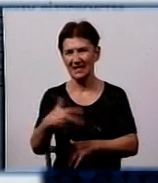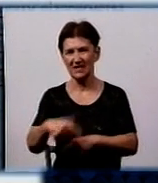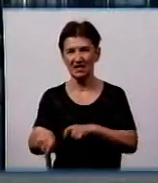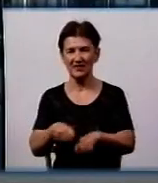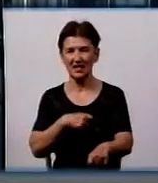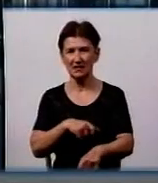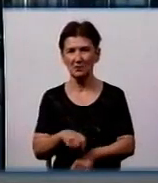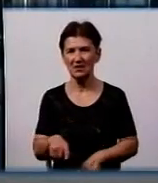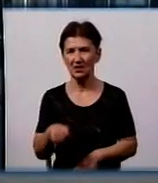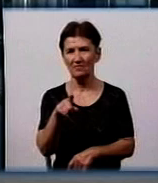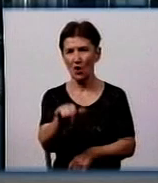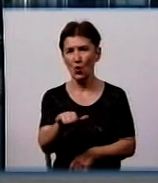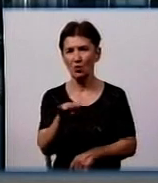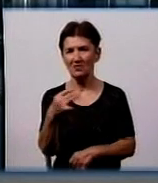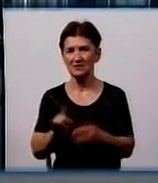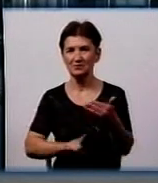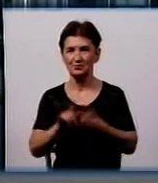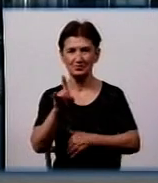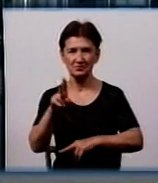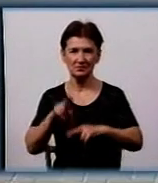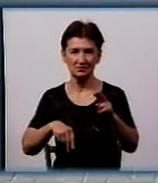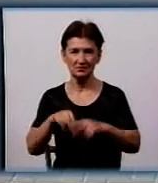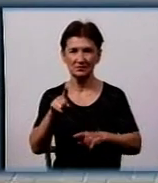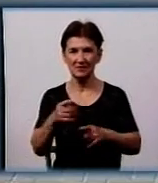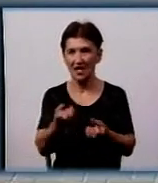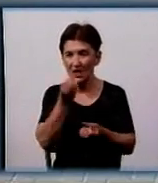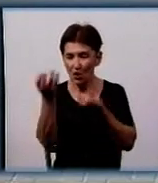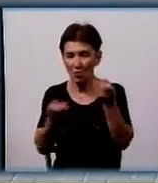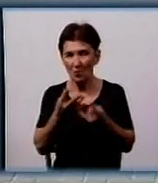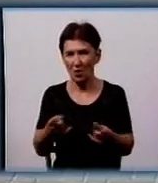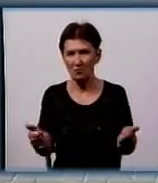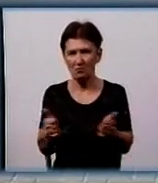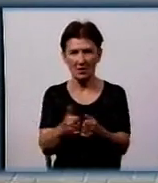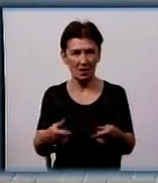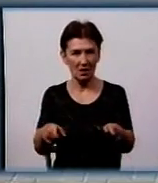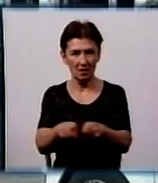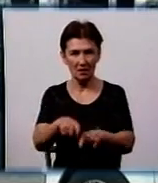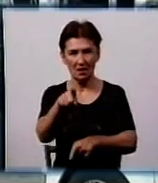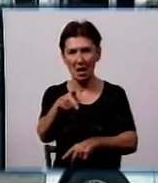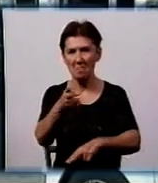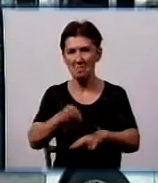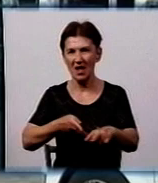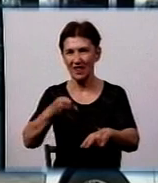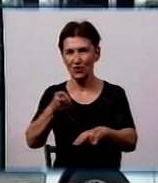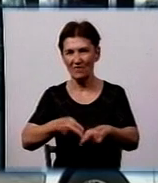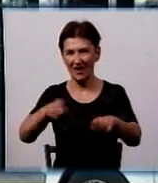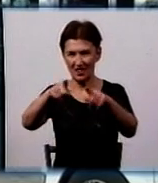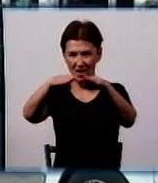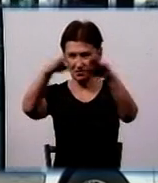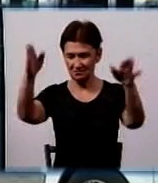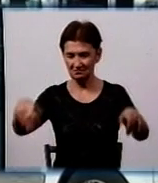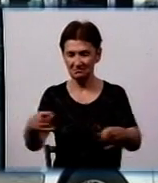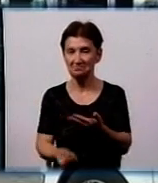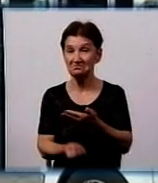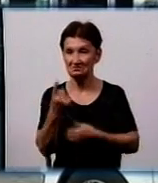Нагадаю, у Кропивницькому почали будувати магазин на клумбі біля тротуару. Ось така металева конструкція під торговельний павільйон з'явилася